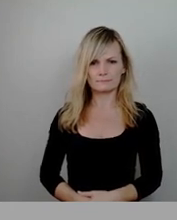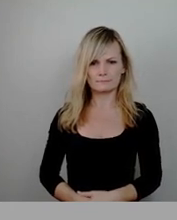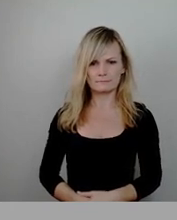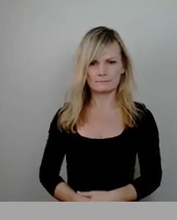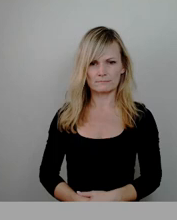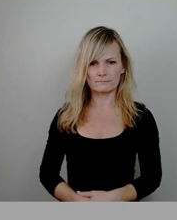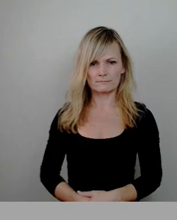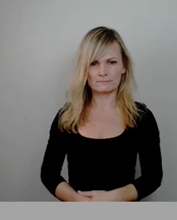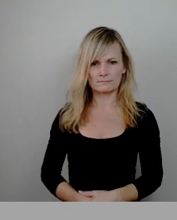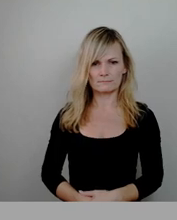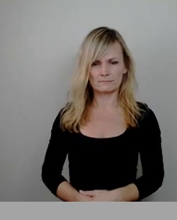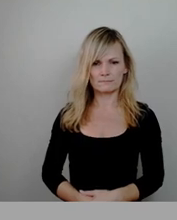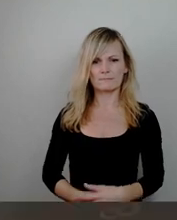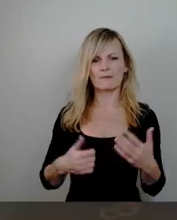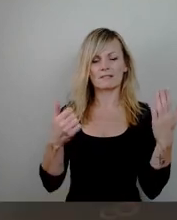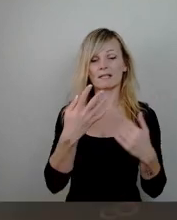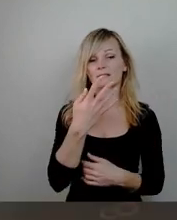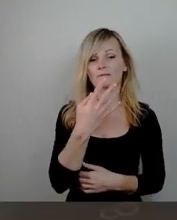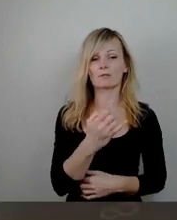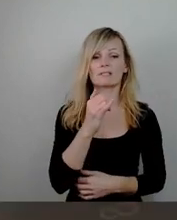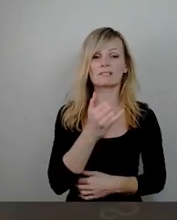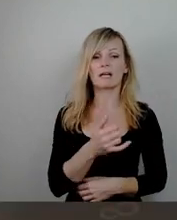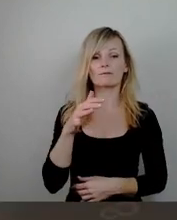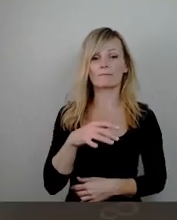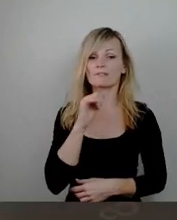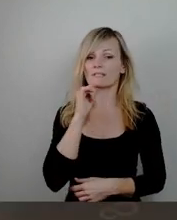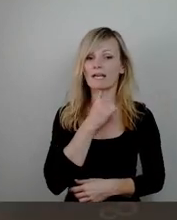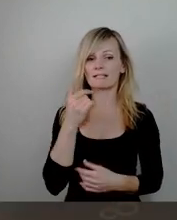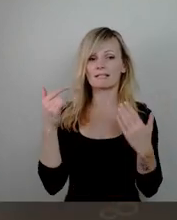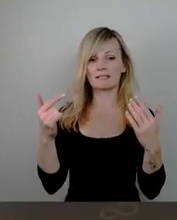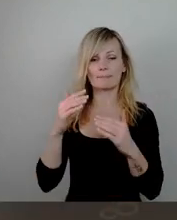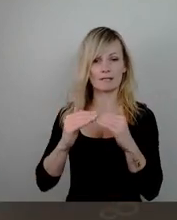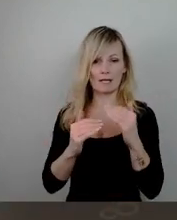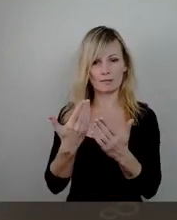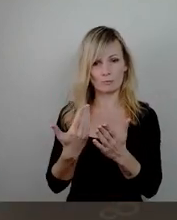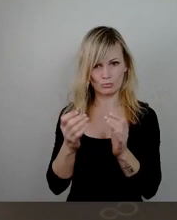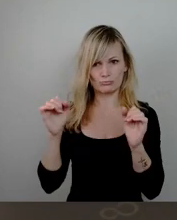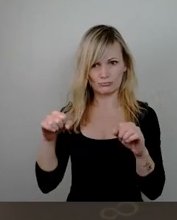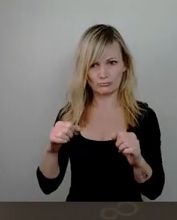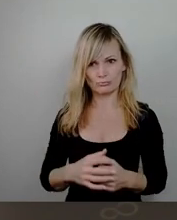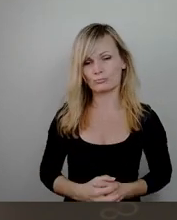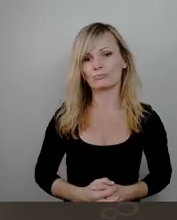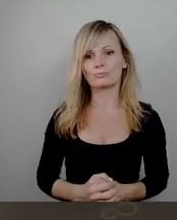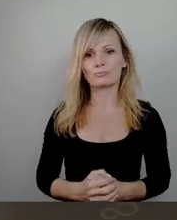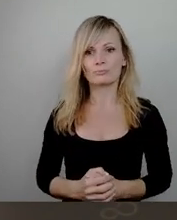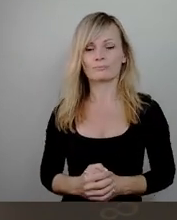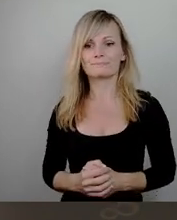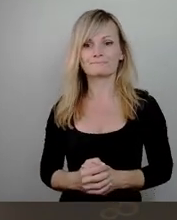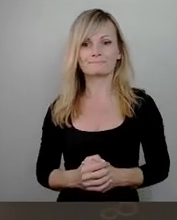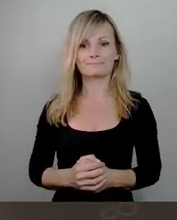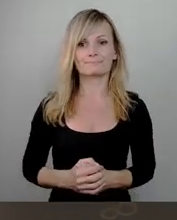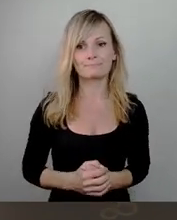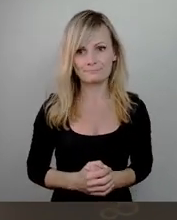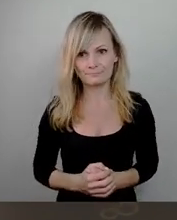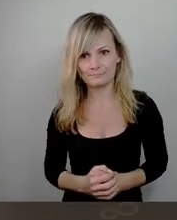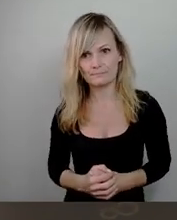46 Ja, 15 Nein, sieben Enthaltungen, damit so zugestimmt. Und wir kommen zur Bestätigung